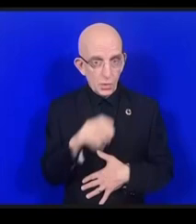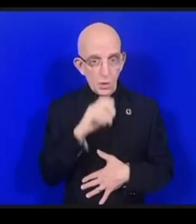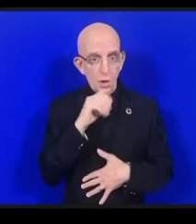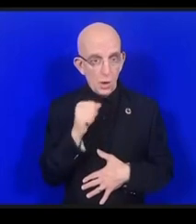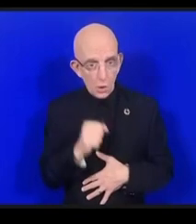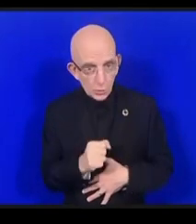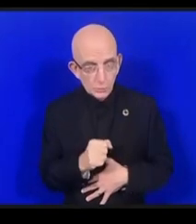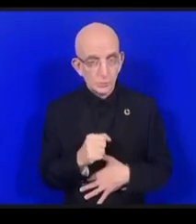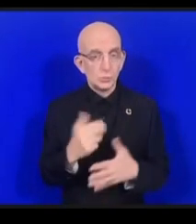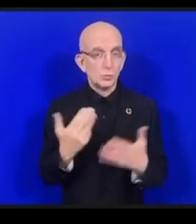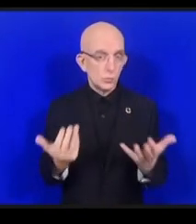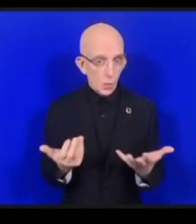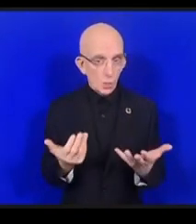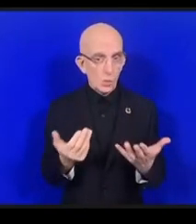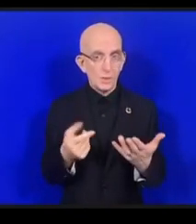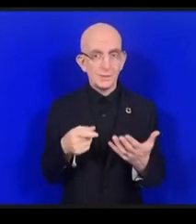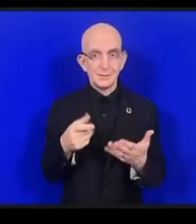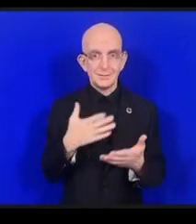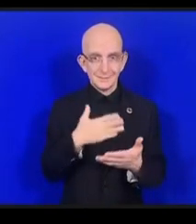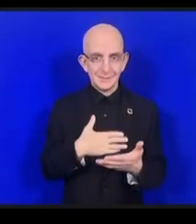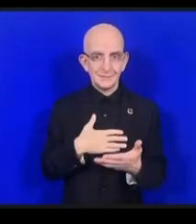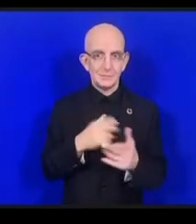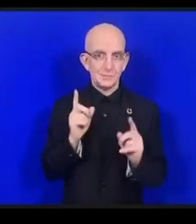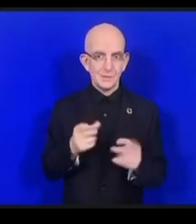sénilité ou de démence